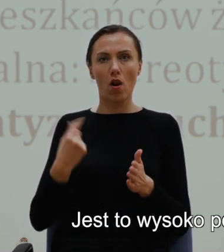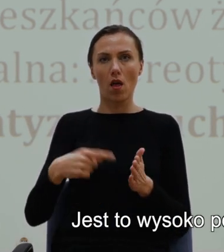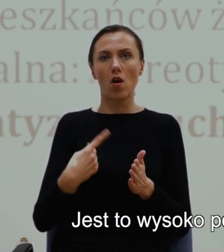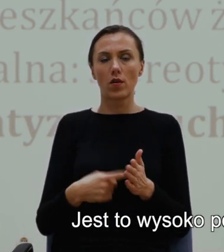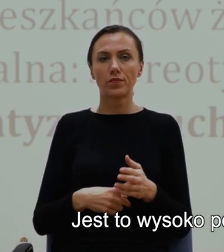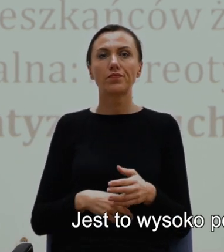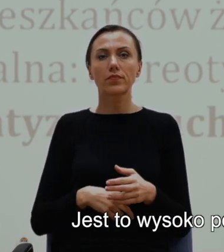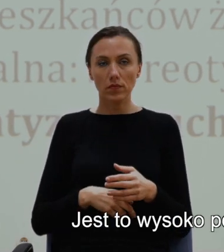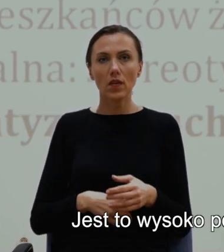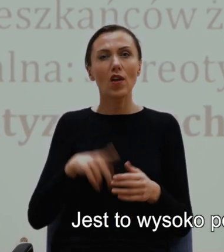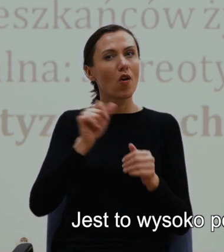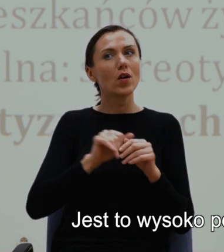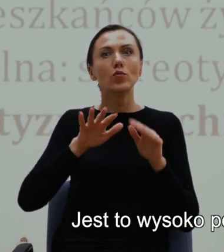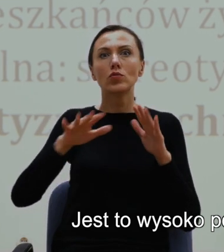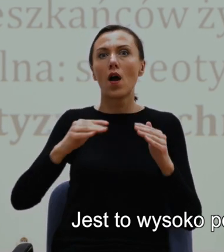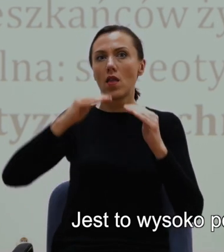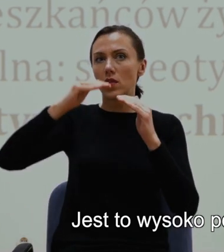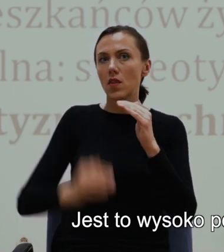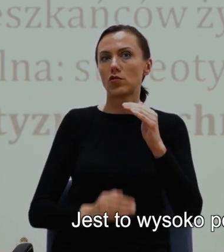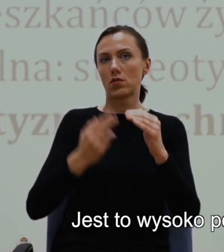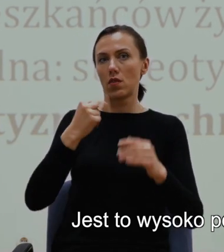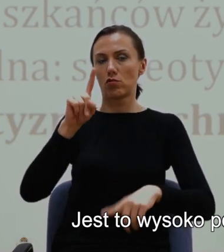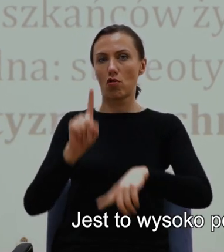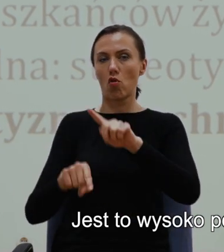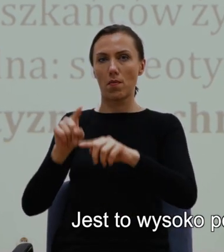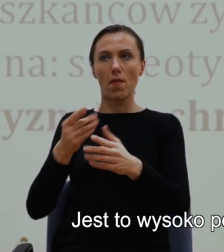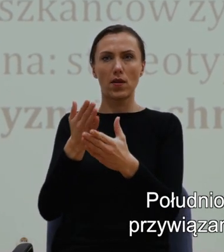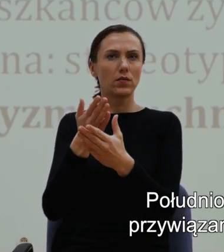wysoko poniżej normy społeczeństwa amerykańskiego.